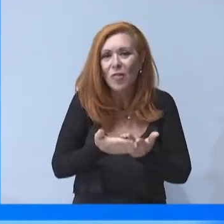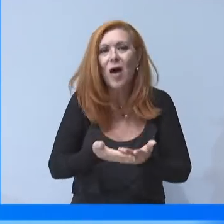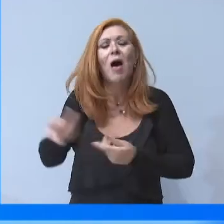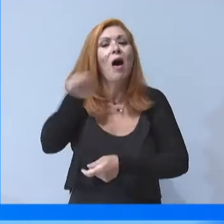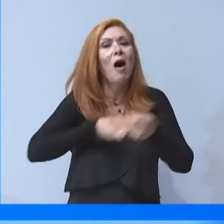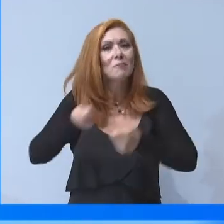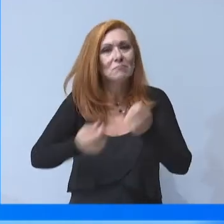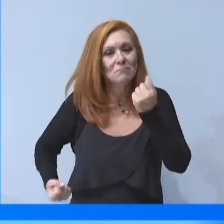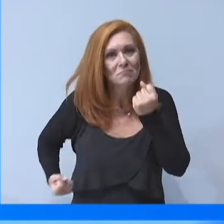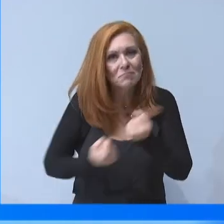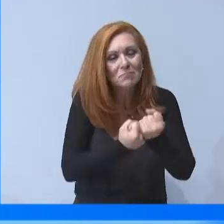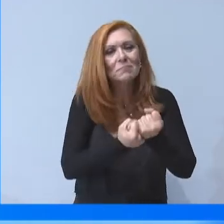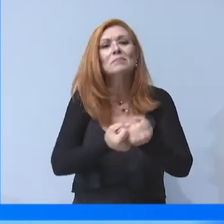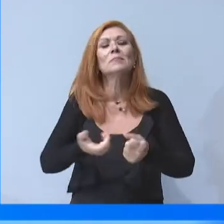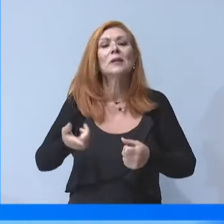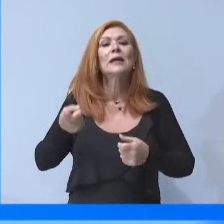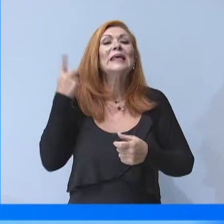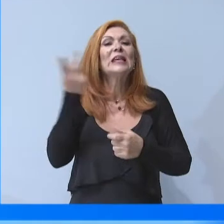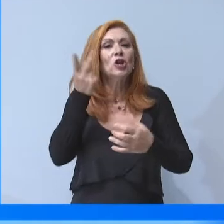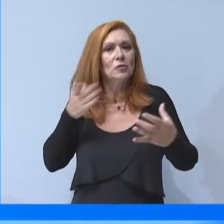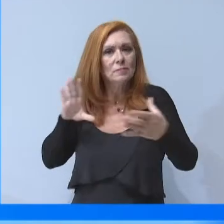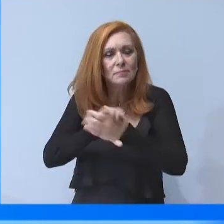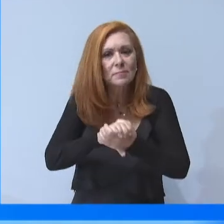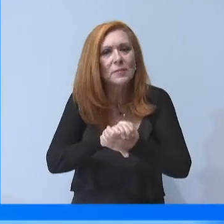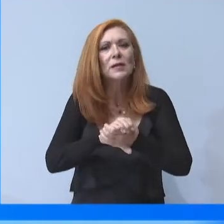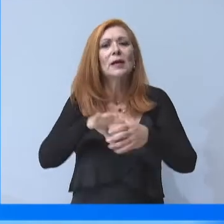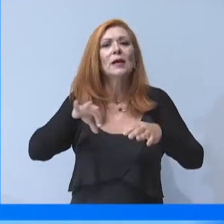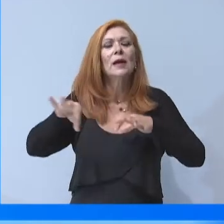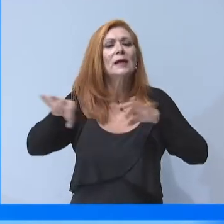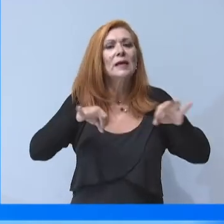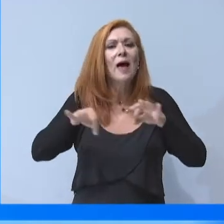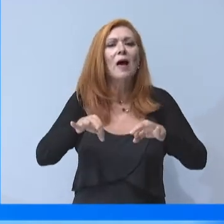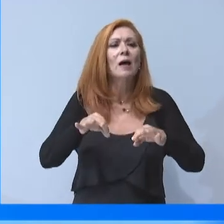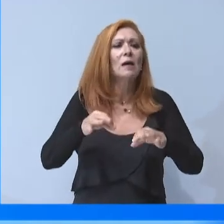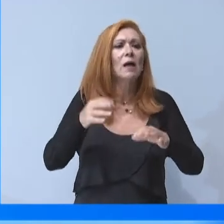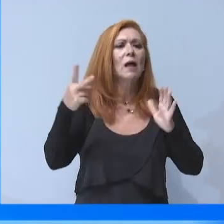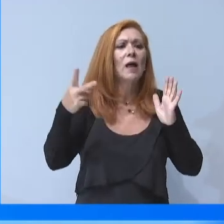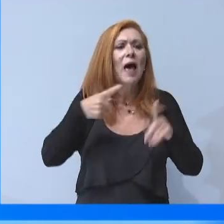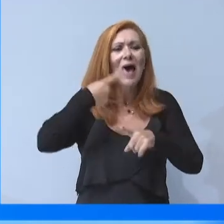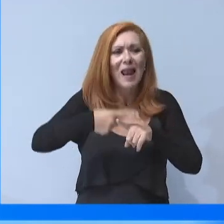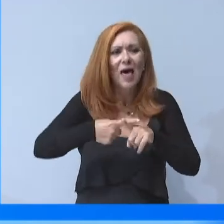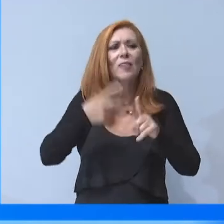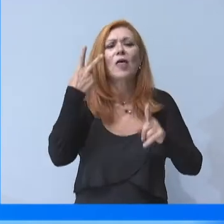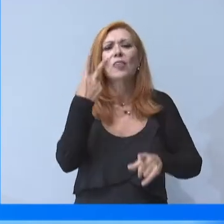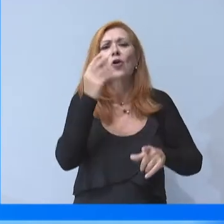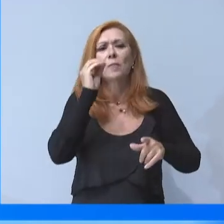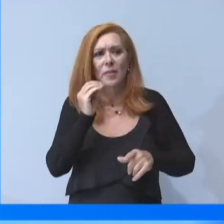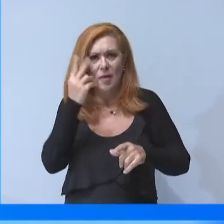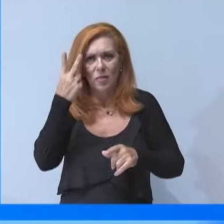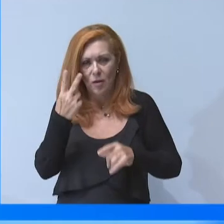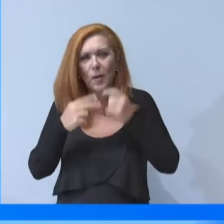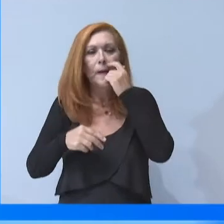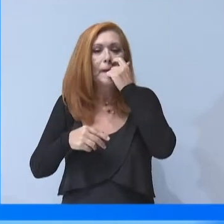απασχόλησης και της κοινωνικής συνοχής με το σχέδιο Ελλάδα 2.0 που κερδίζει τα εύσημα από την Ευρωπαϊκή Επιτροπή.